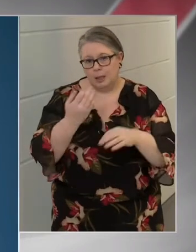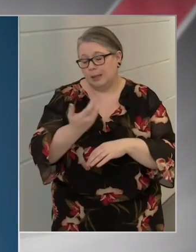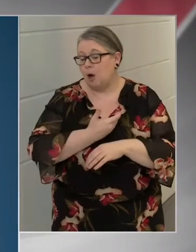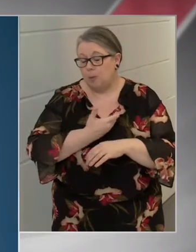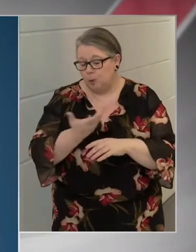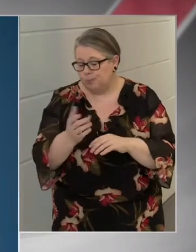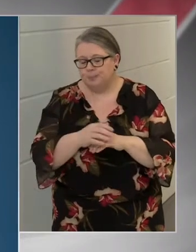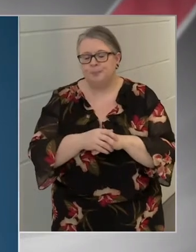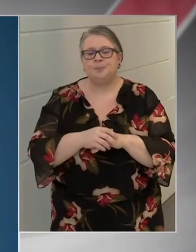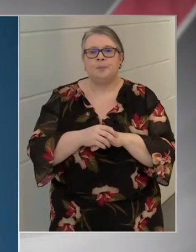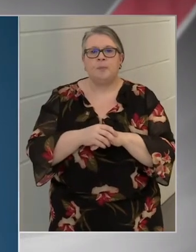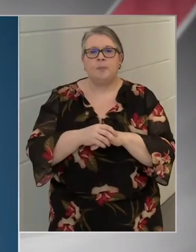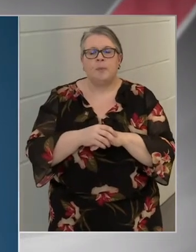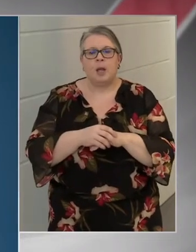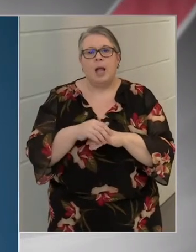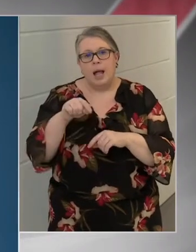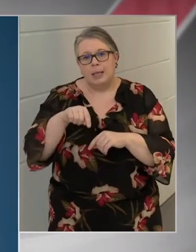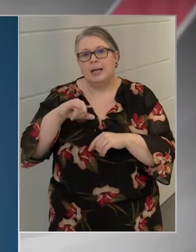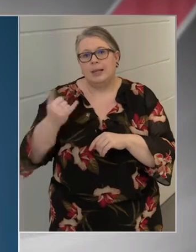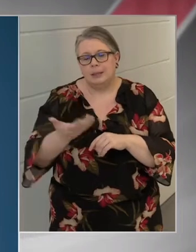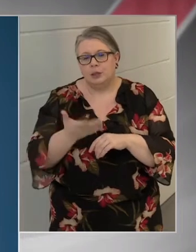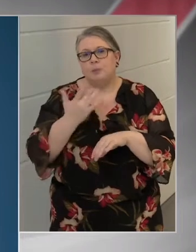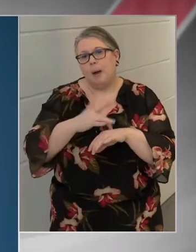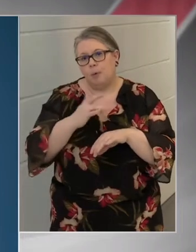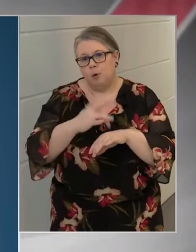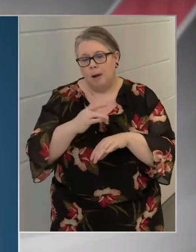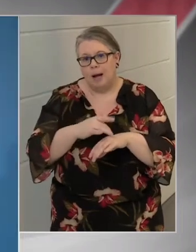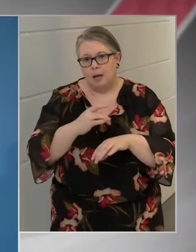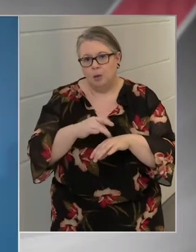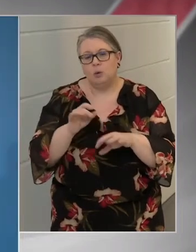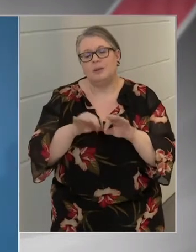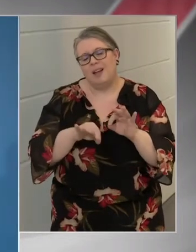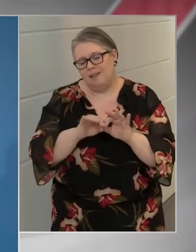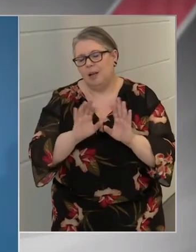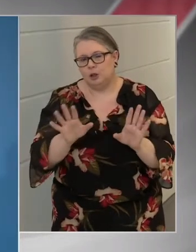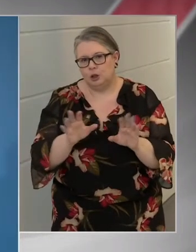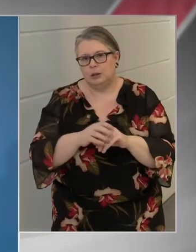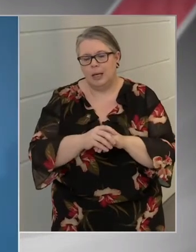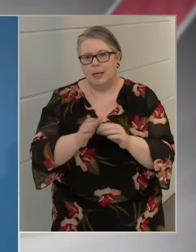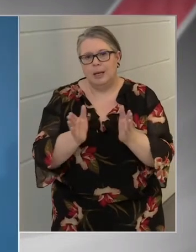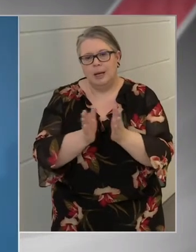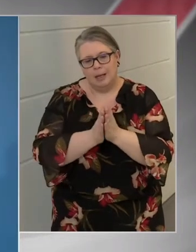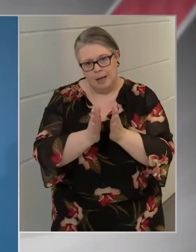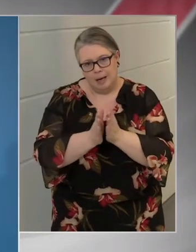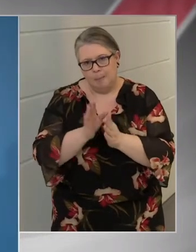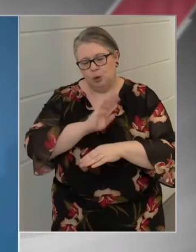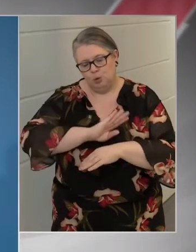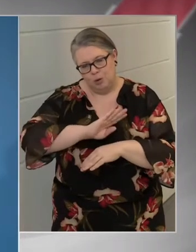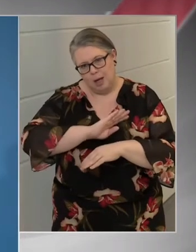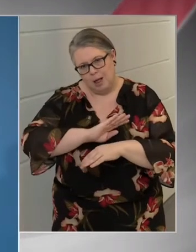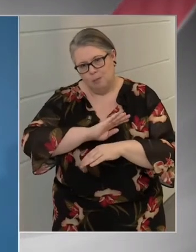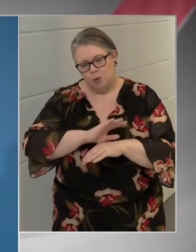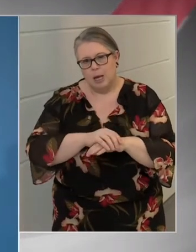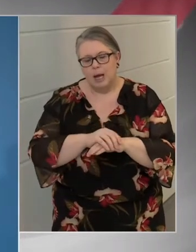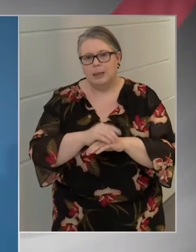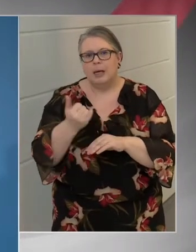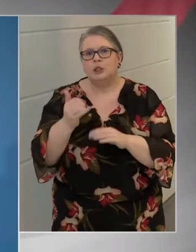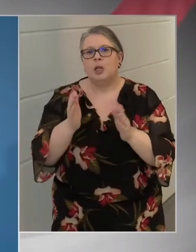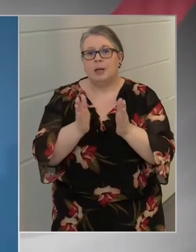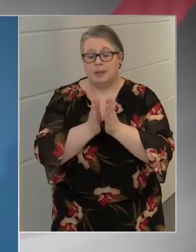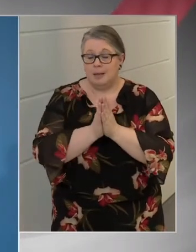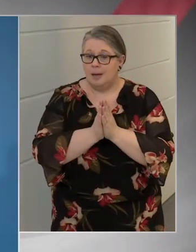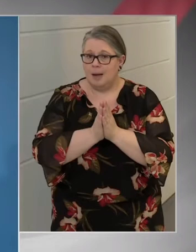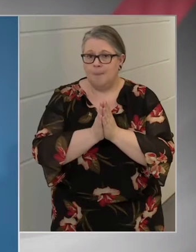kapunk, ezeket is megpróbáljuk teljesíteni, kérem szépen a türelmüket, és kérem